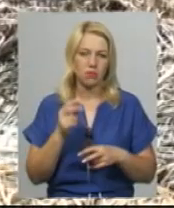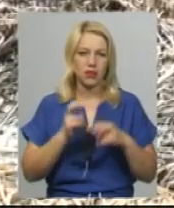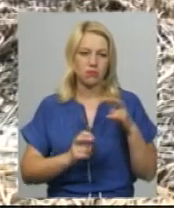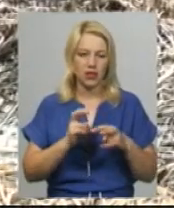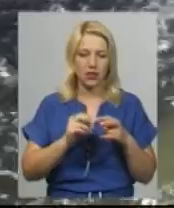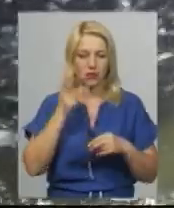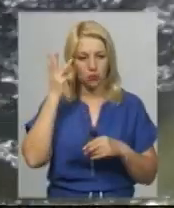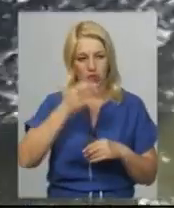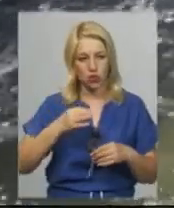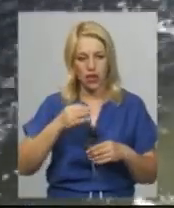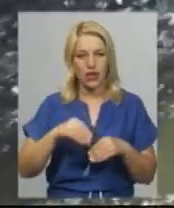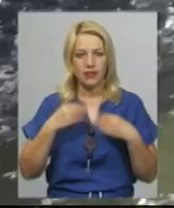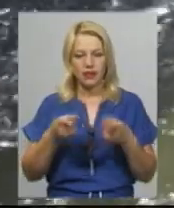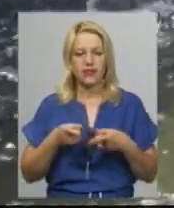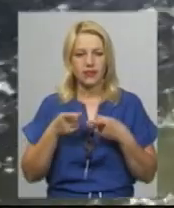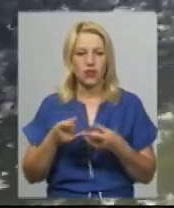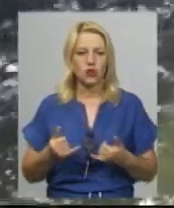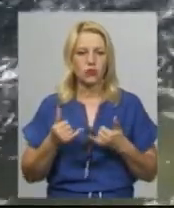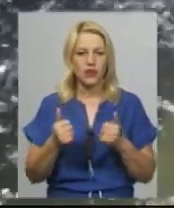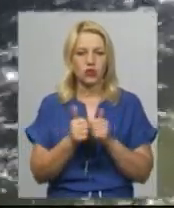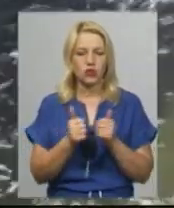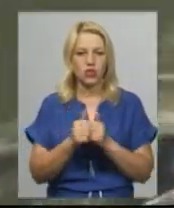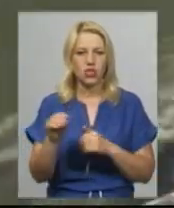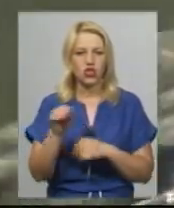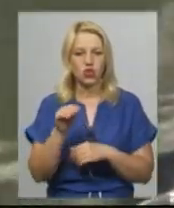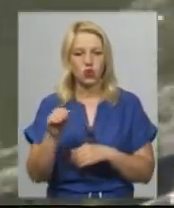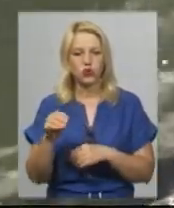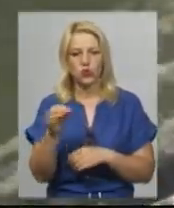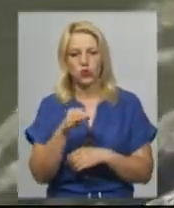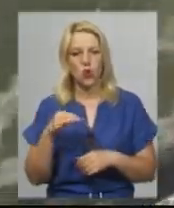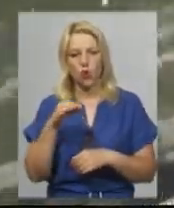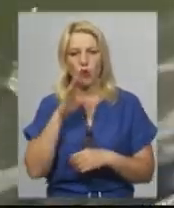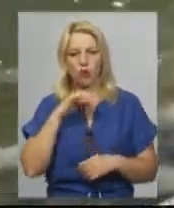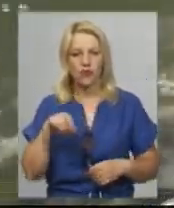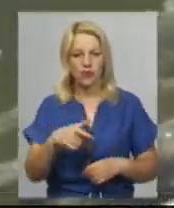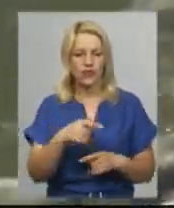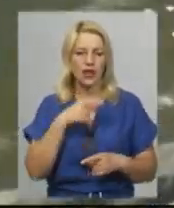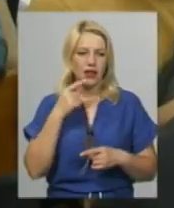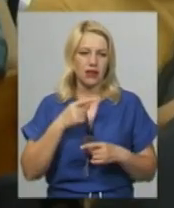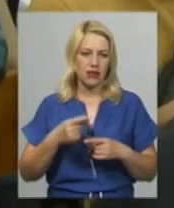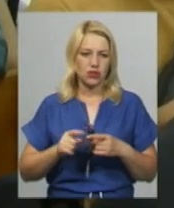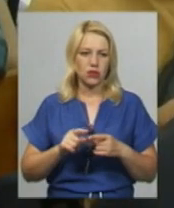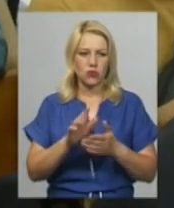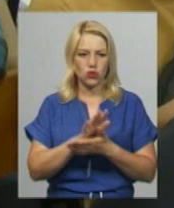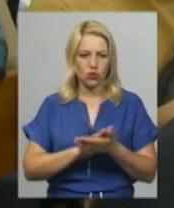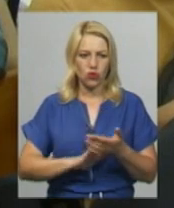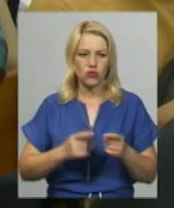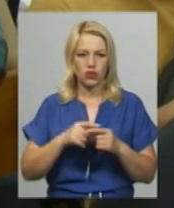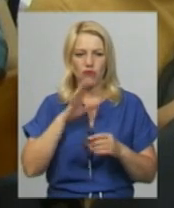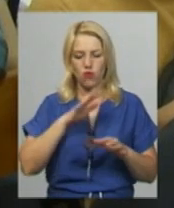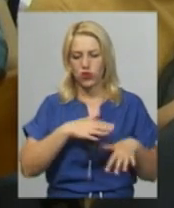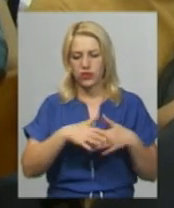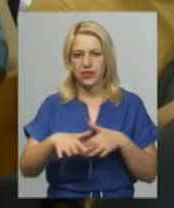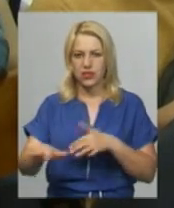несе загрозу й довкіллю сусідньої Житомирської, каже Олександр Навроцький із Новоград-Волинського. Продовжує, стічні води